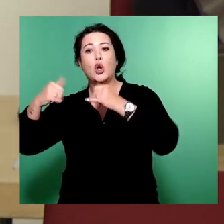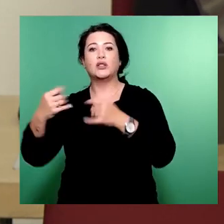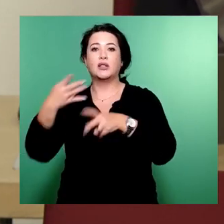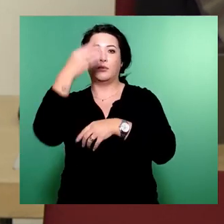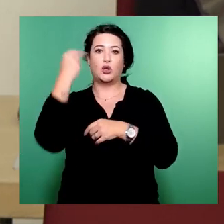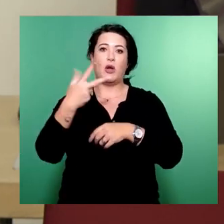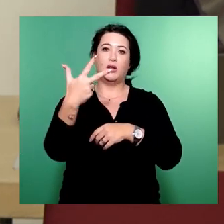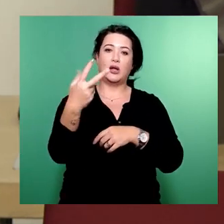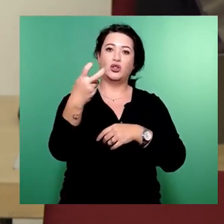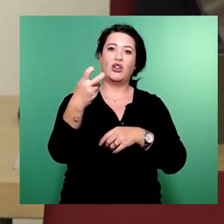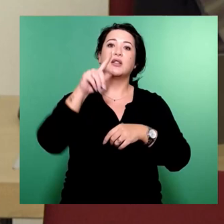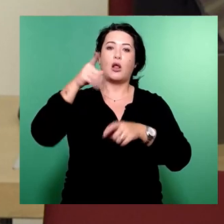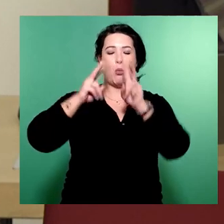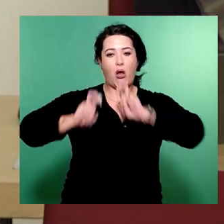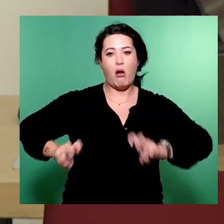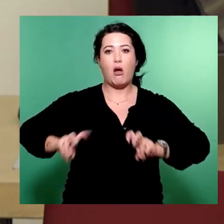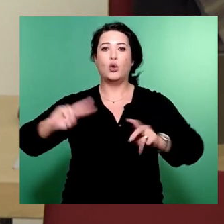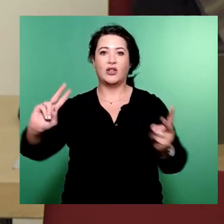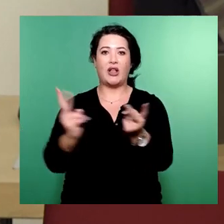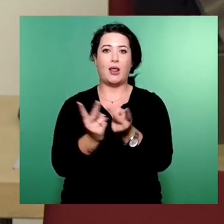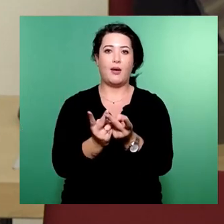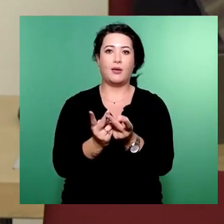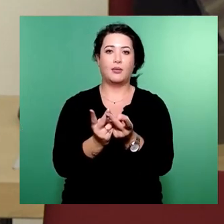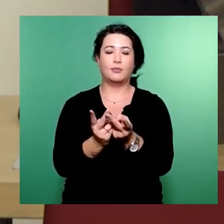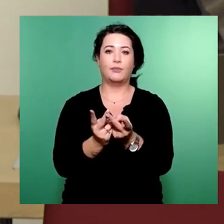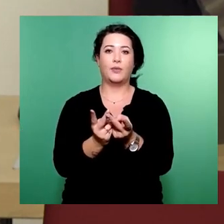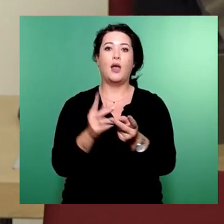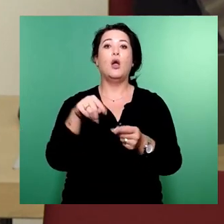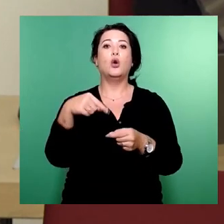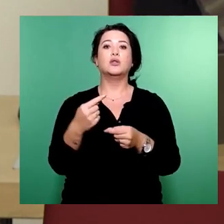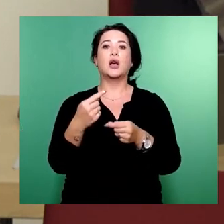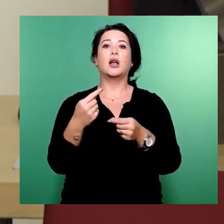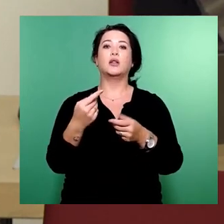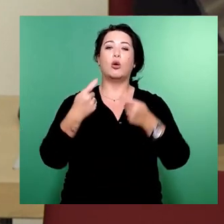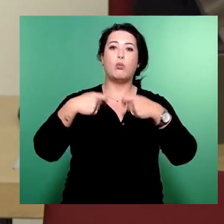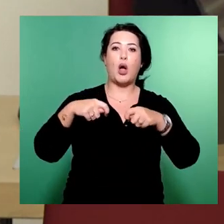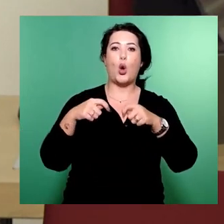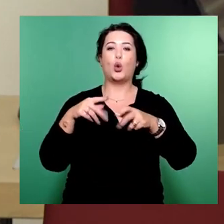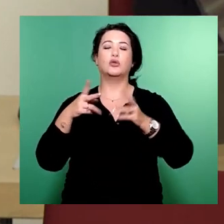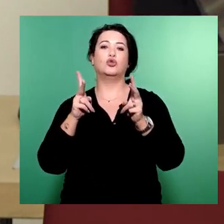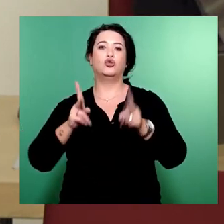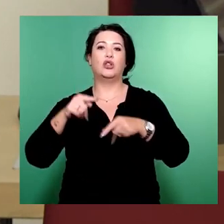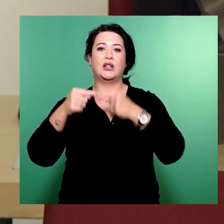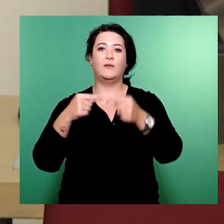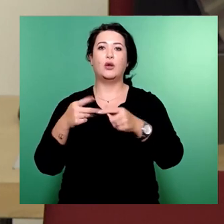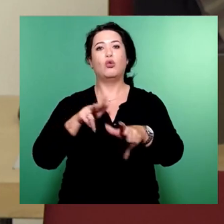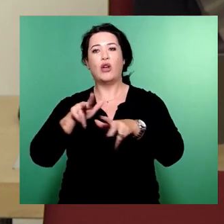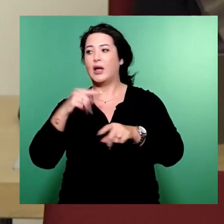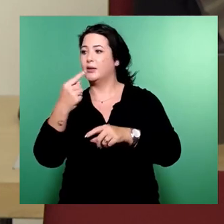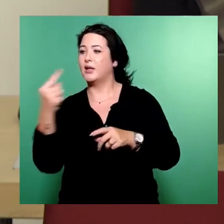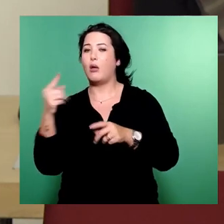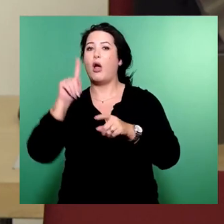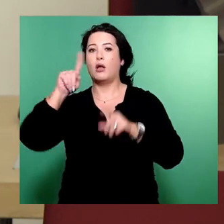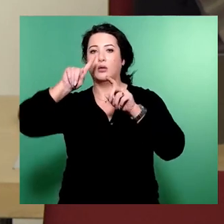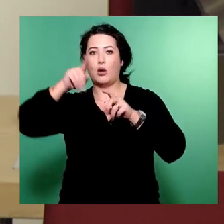stattfinden und selbstverständlich wird der Ausschuss für Bau, Stadtentwicklung und Verkehr über die Ergebnisse genauso wie der Stadtbezirksbeirat